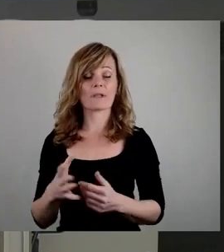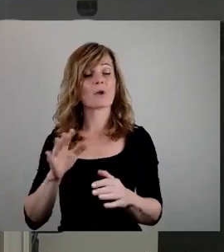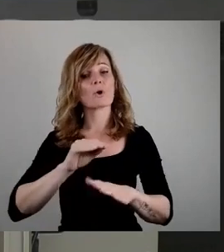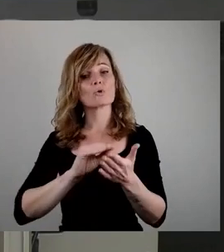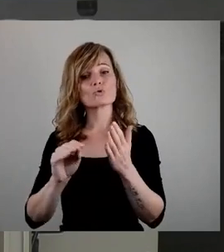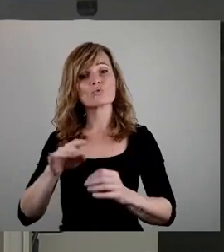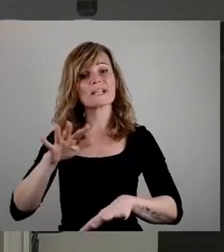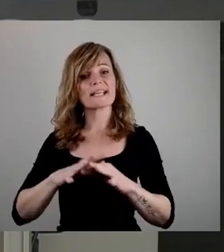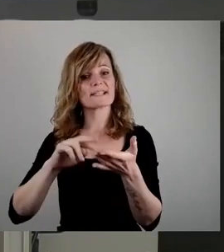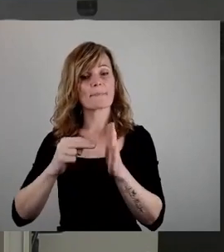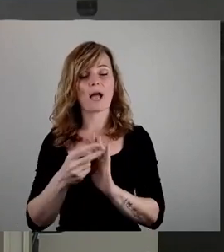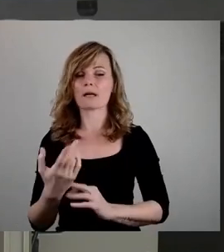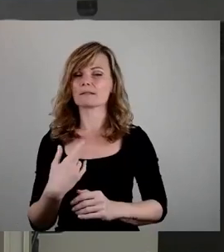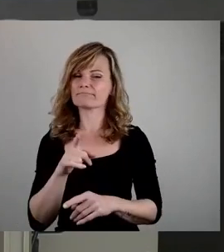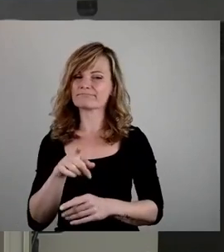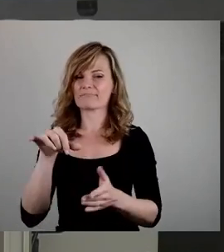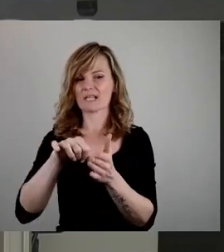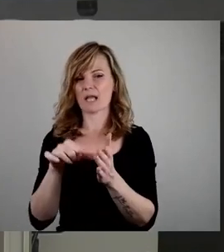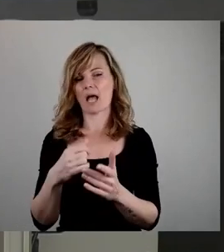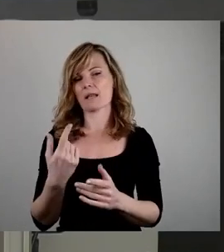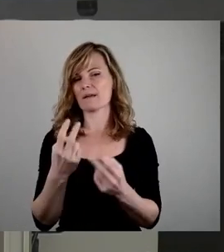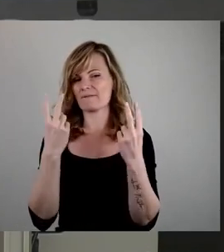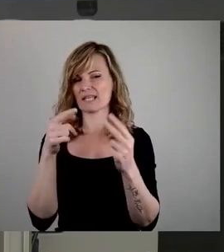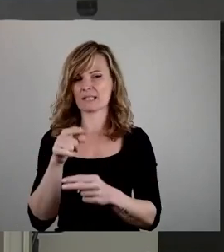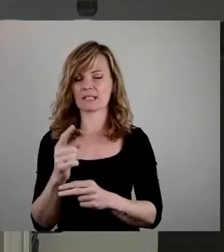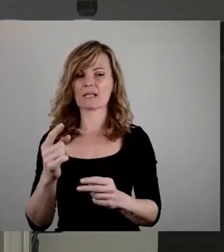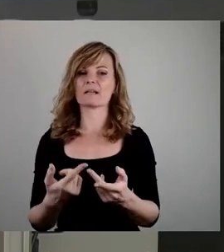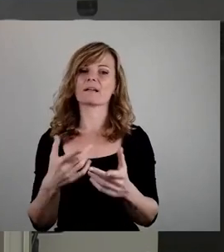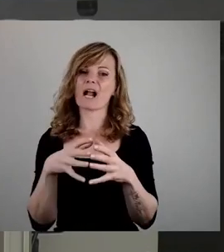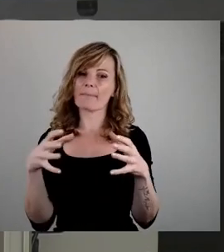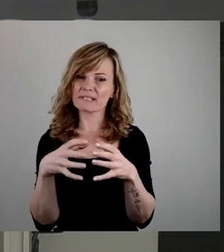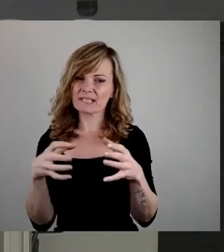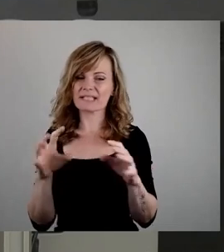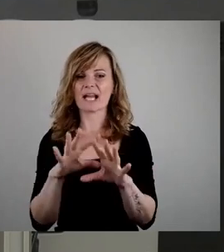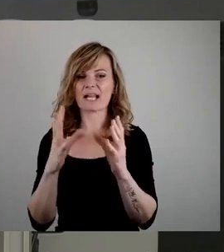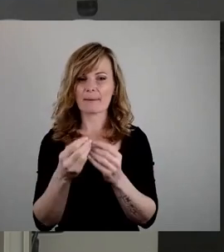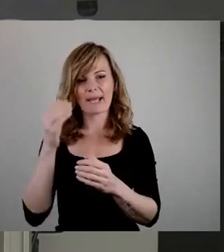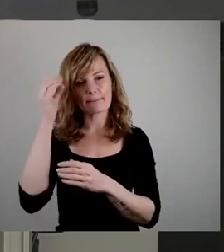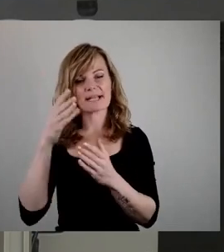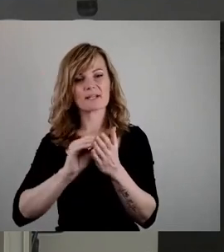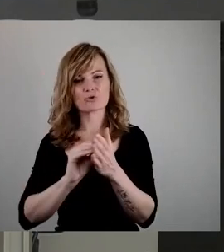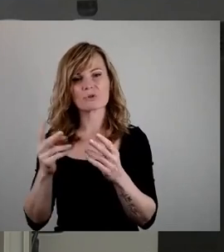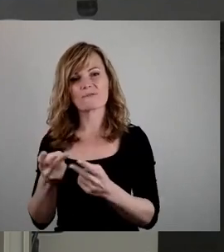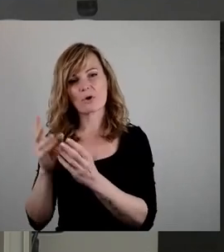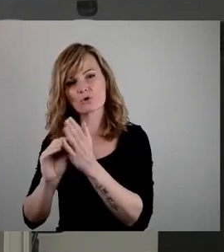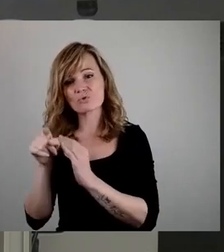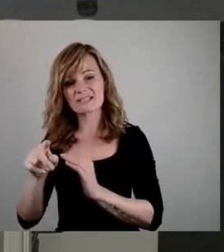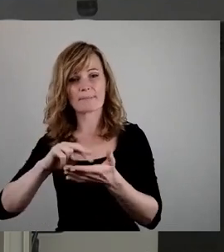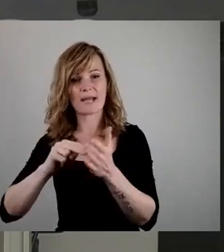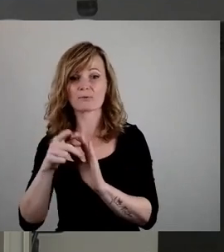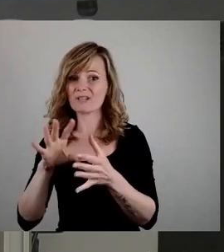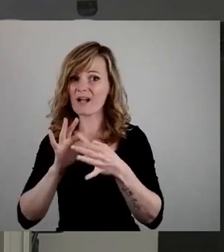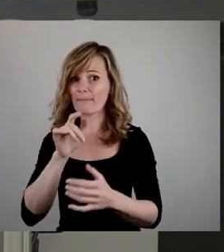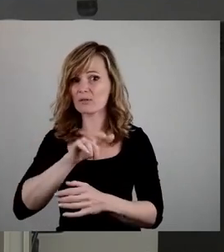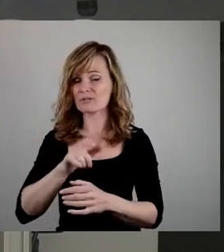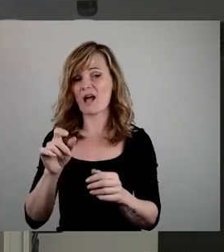zentrale Instrument, die Kapazitäten in den allgemeinbildenden Schulen und den Förderschulen in Dresden zu planen. Daran hängt die Personalplanung, die im